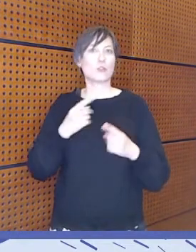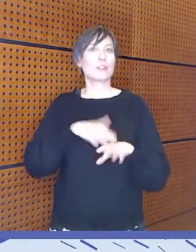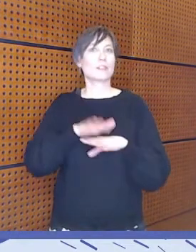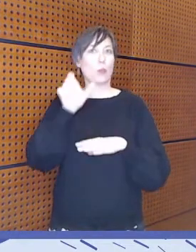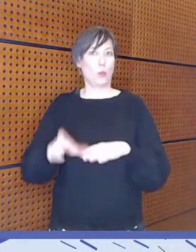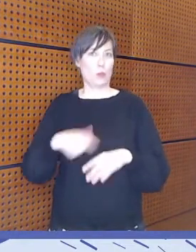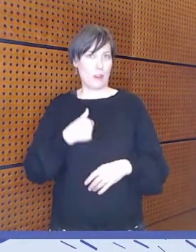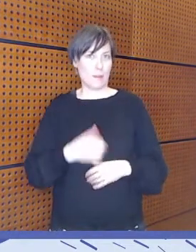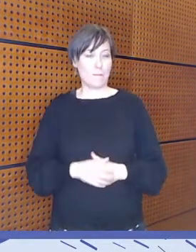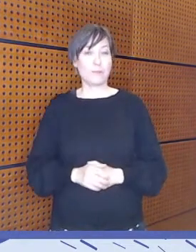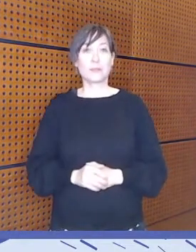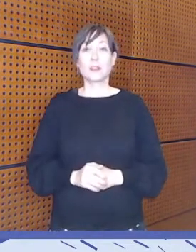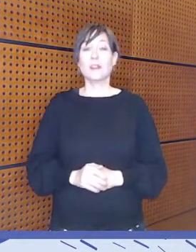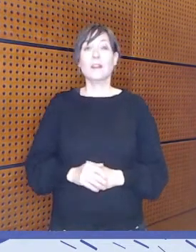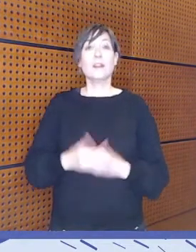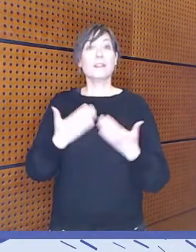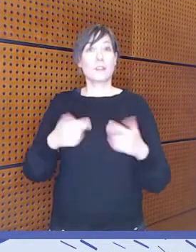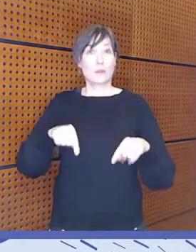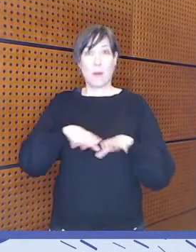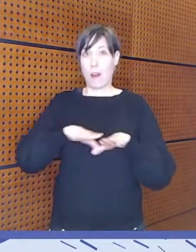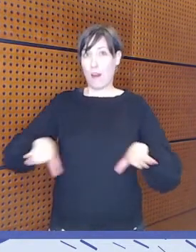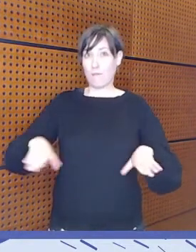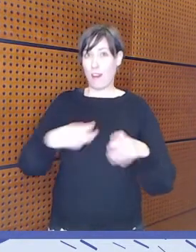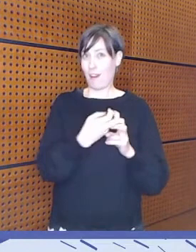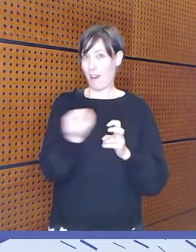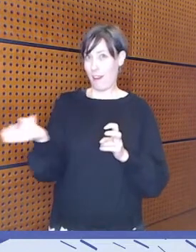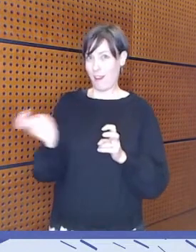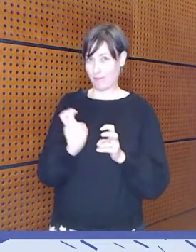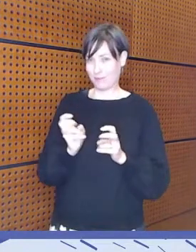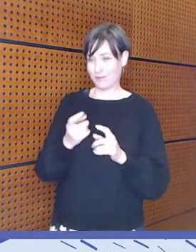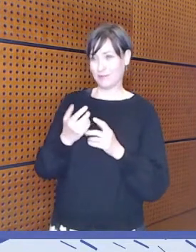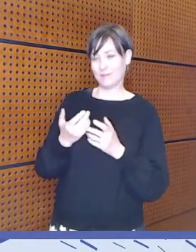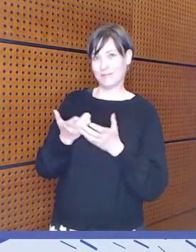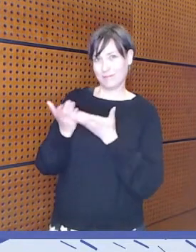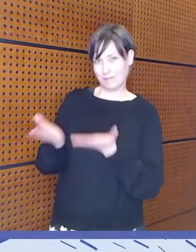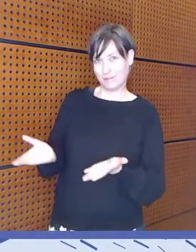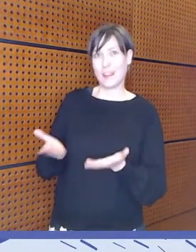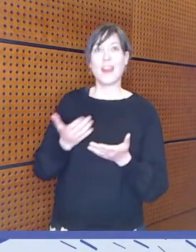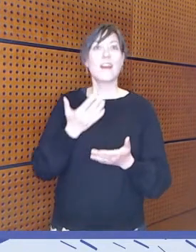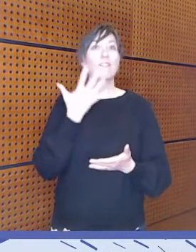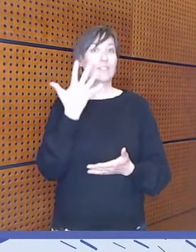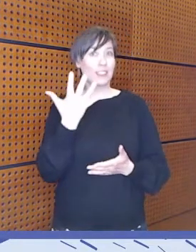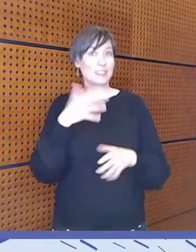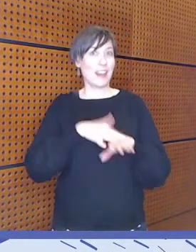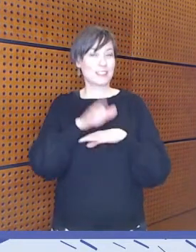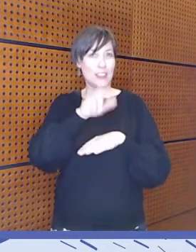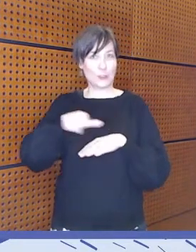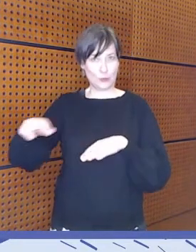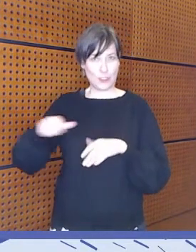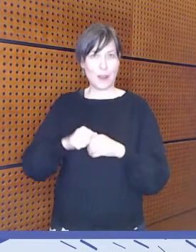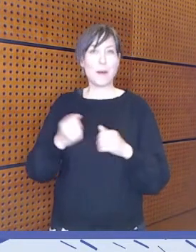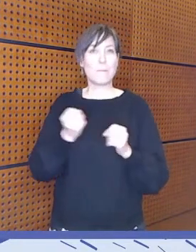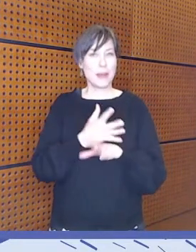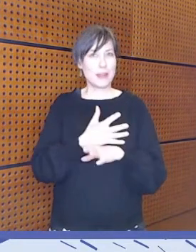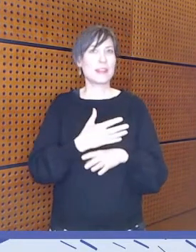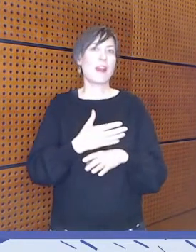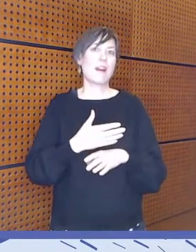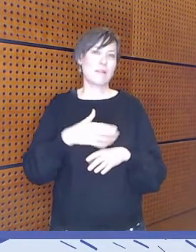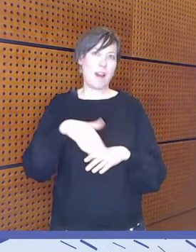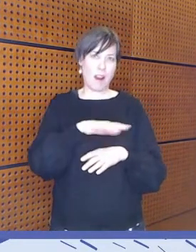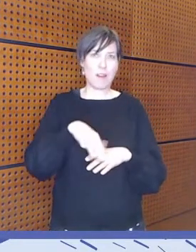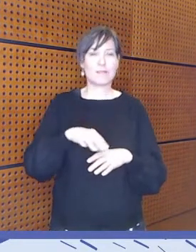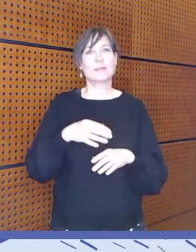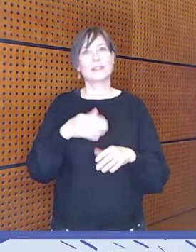Olen saanut tähän lavalle kanssani viisi asiantuntijaa medialukutaidon ja digitaitojen